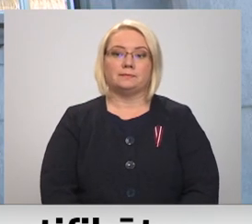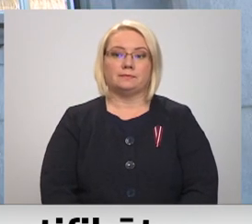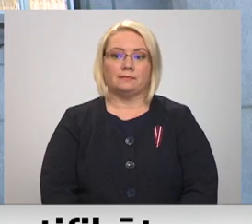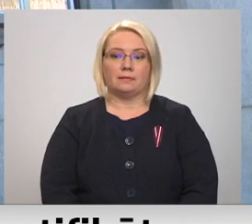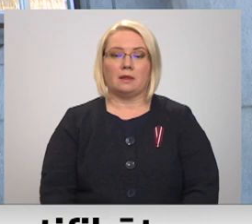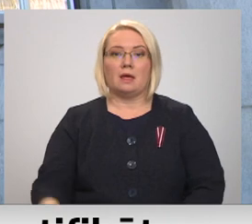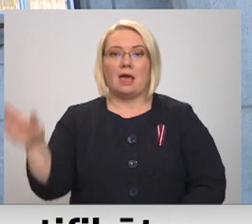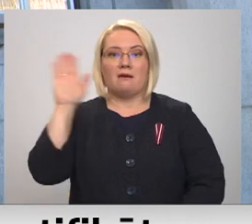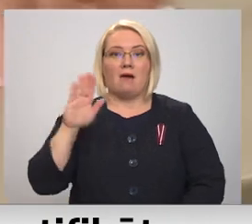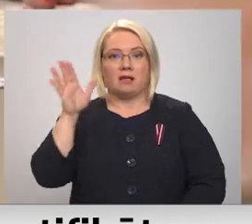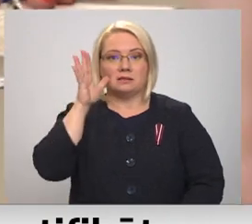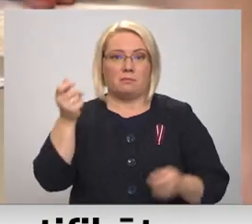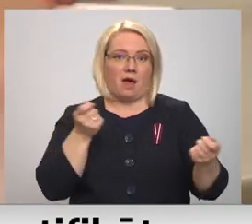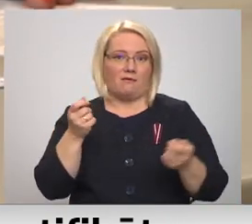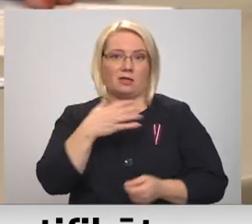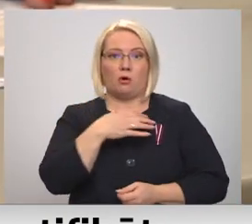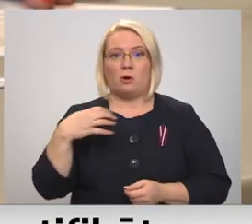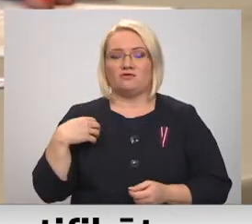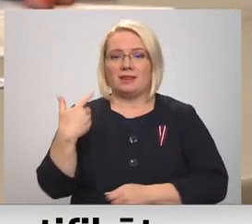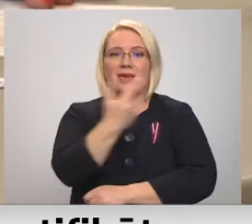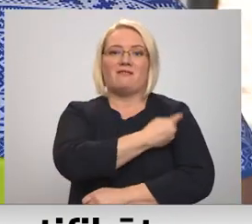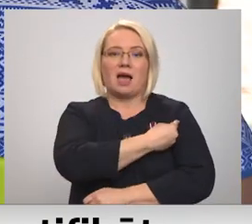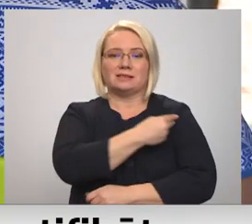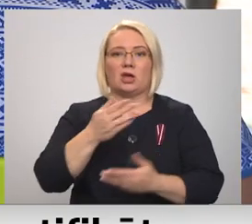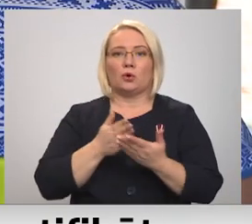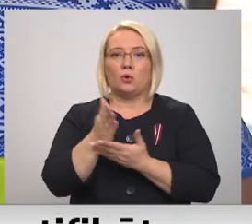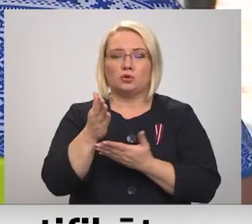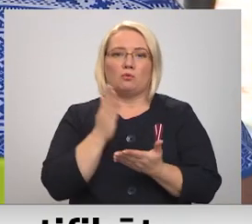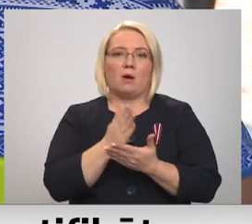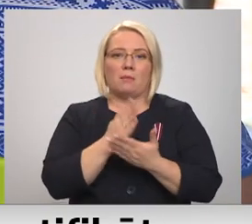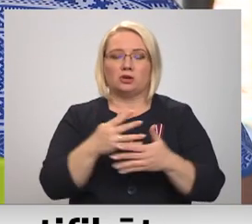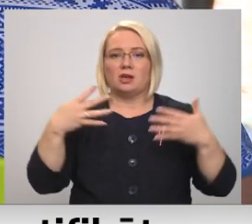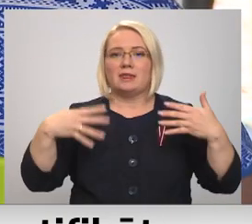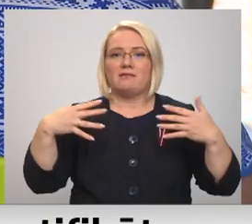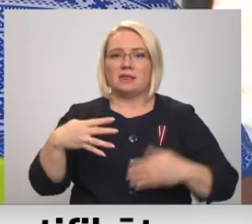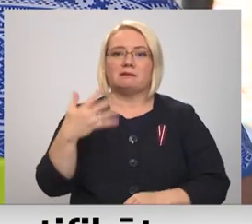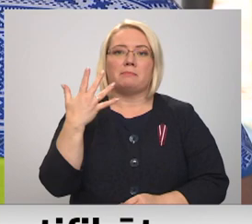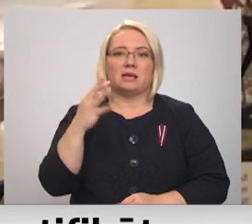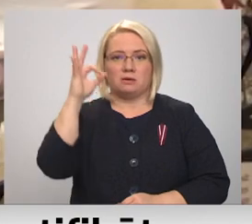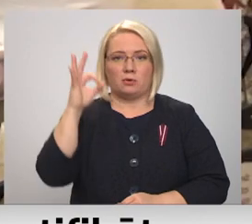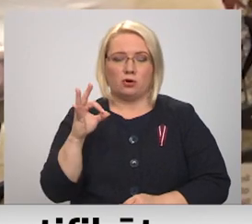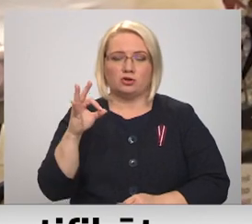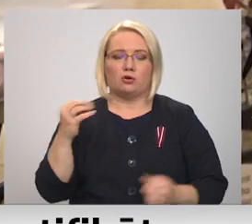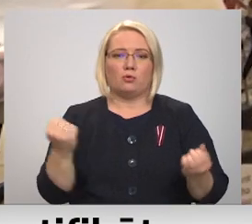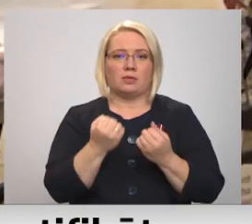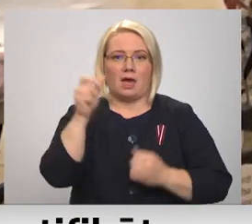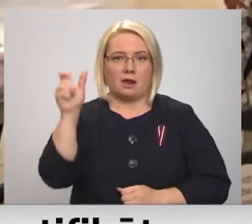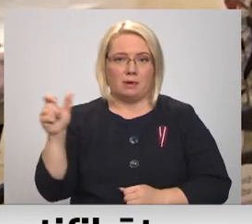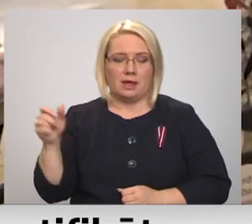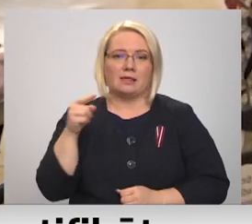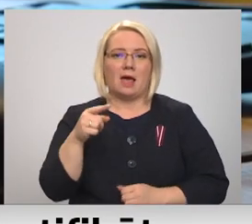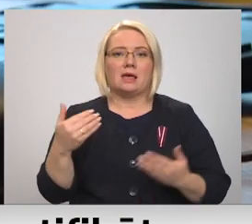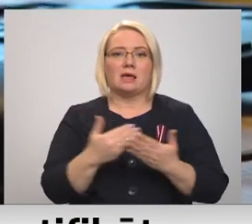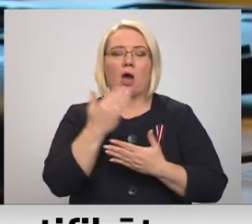Valsts pārvaldē un pašvaldībās vakcinācijas kursu pabeiguši 95% nodarbināto. Tādi ir